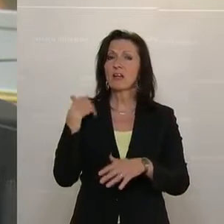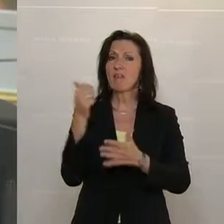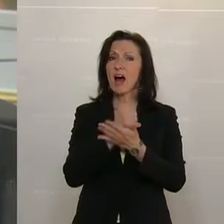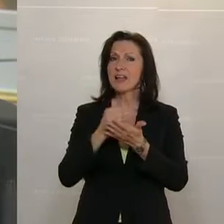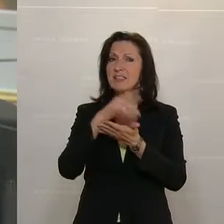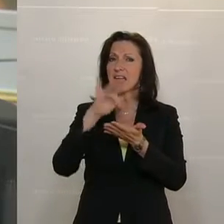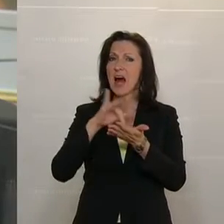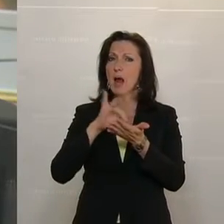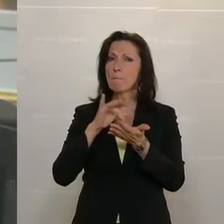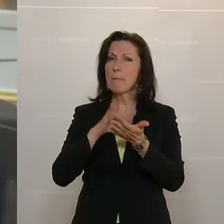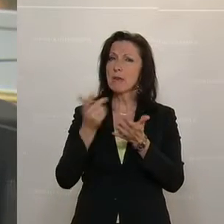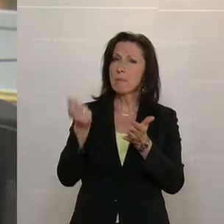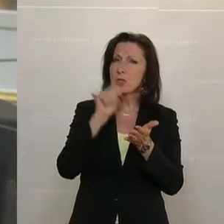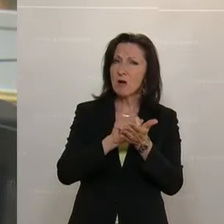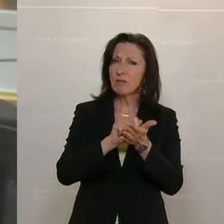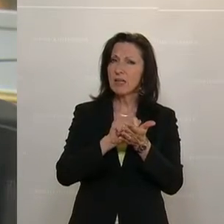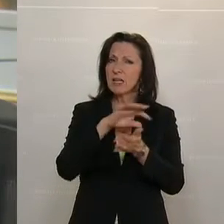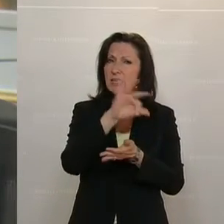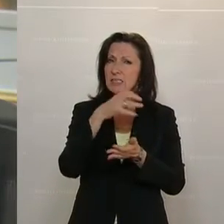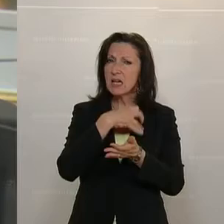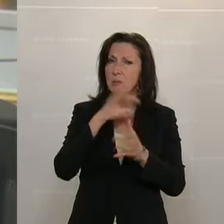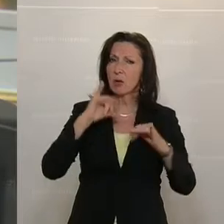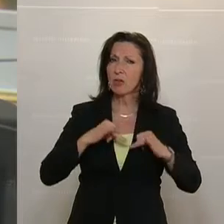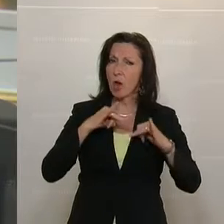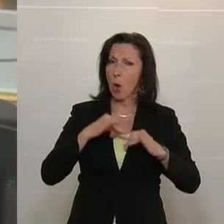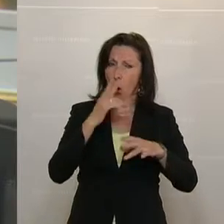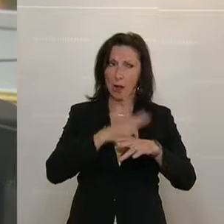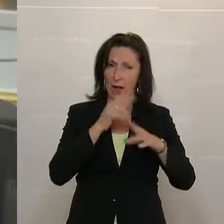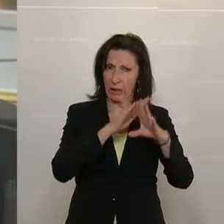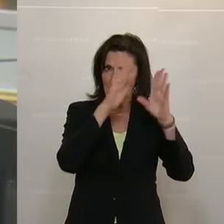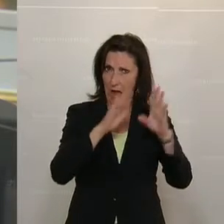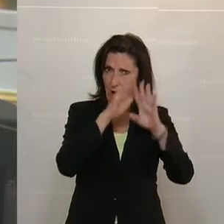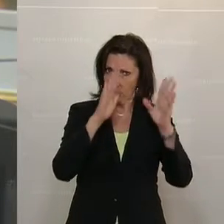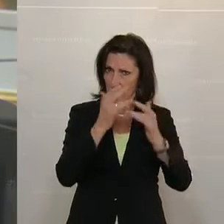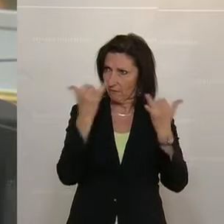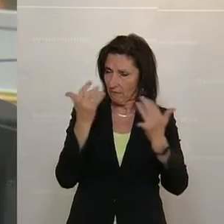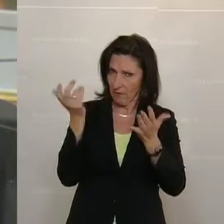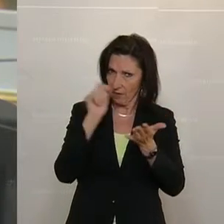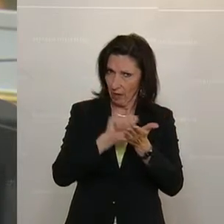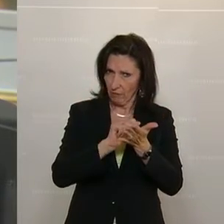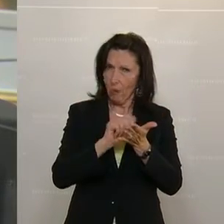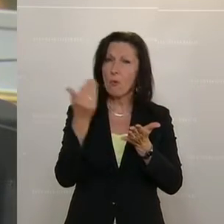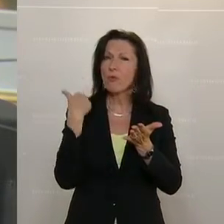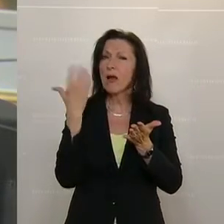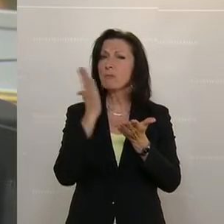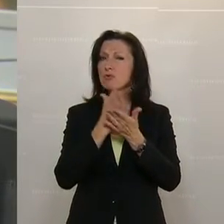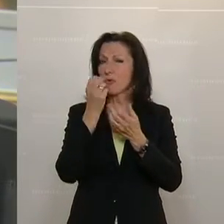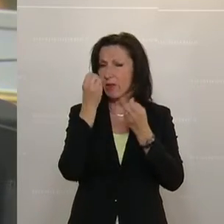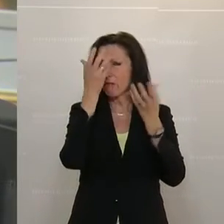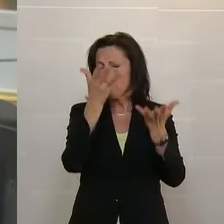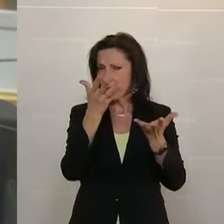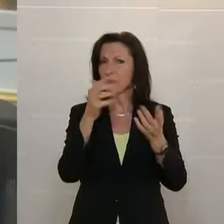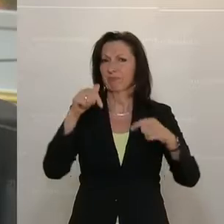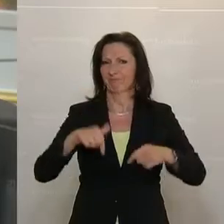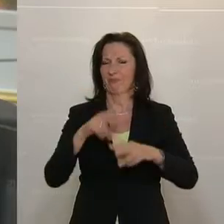für ausgewählte Krankenanstalten in Salzburg und Tirol vorgelegt und da haben wir schon auf die Lieferproblematik von Arzneimitteln in